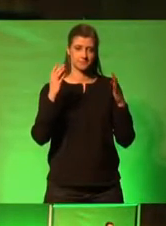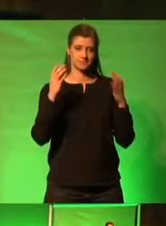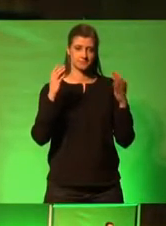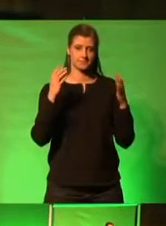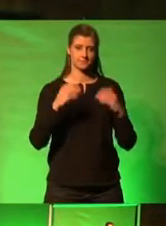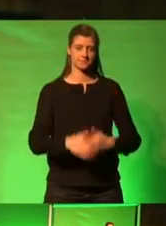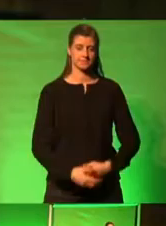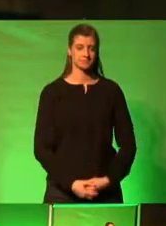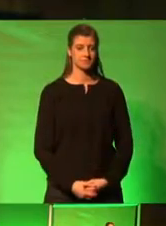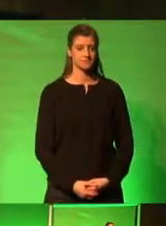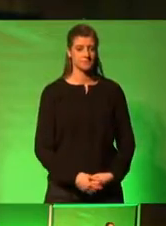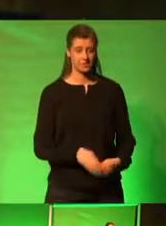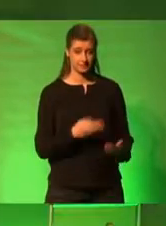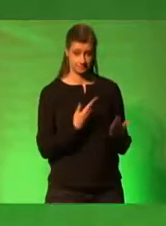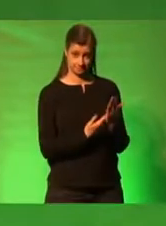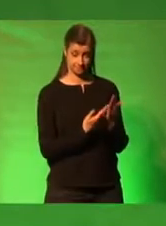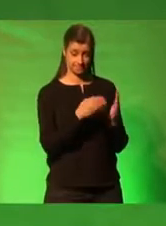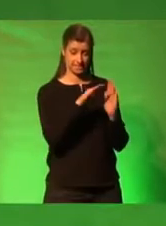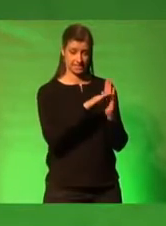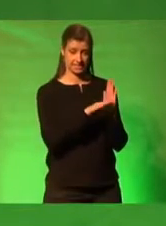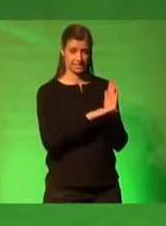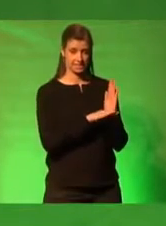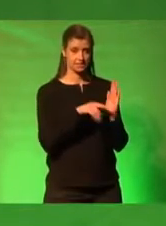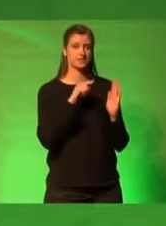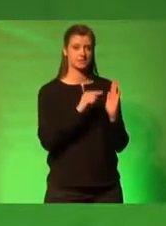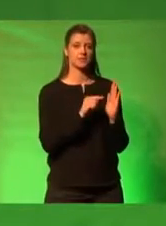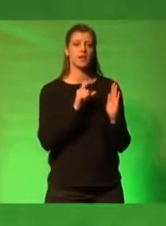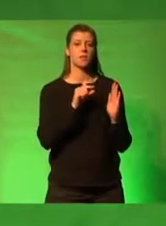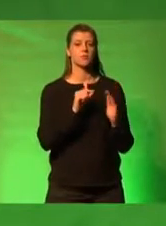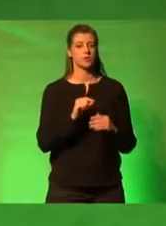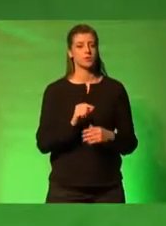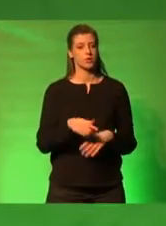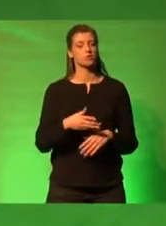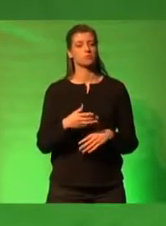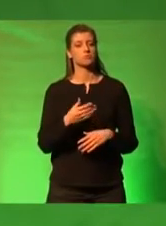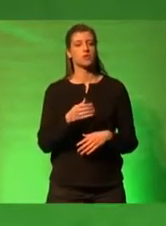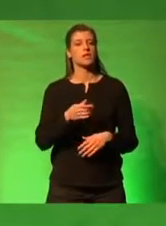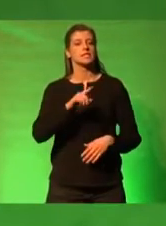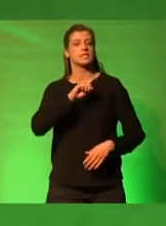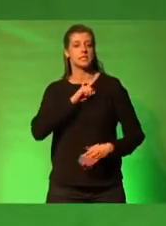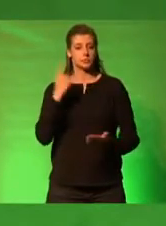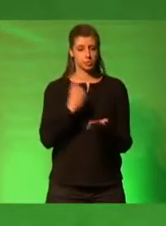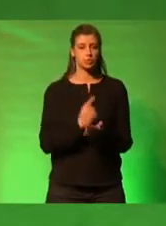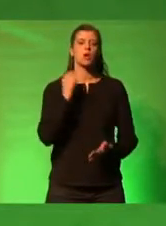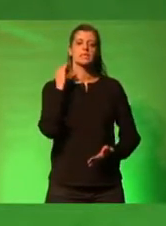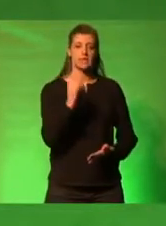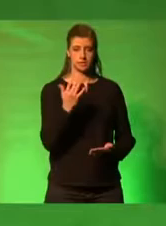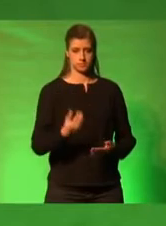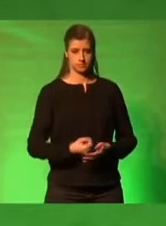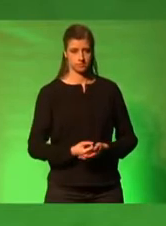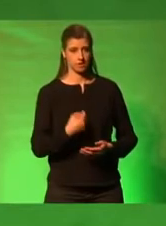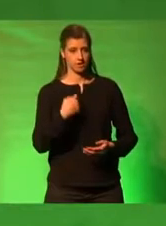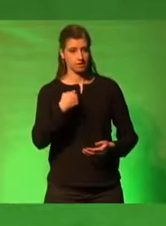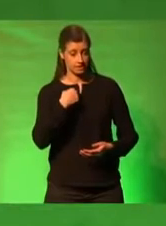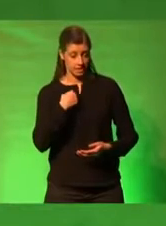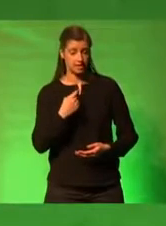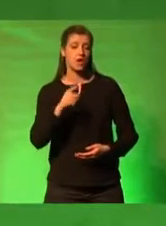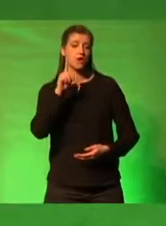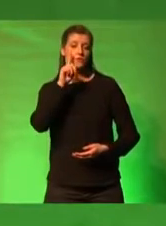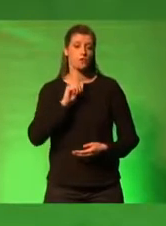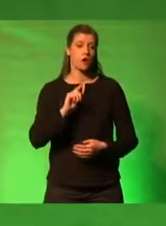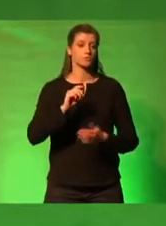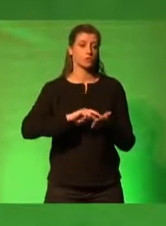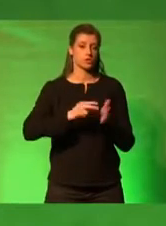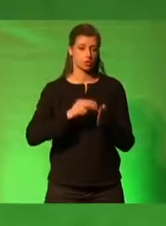Dieses Gesetz ist aber noch eines. Ein Ja zur Selbstbestimmung. Dafür habe ich als frauenpolitische Sprecherin gekämpft. Dieses Ja